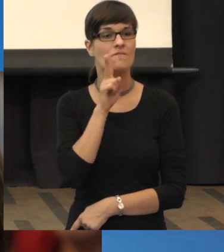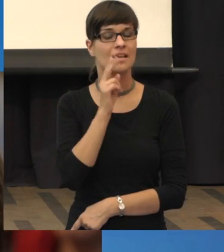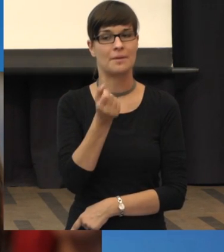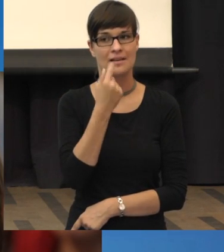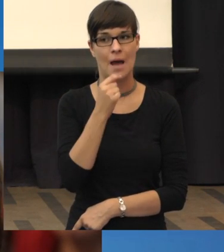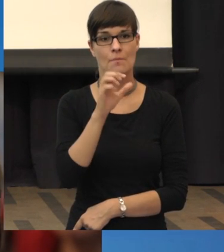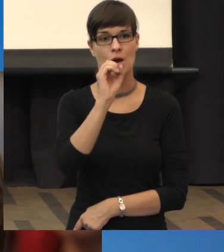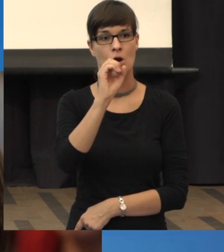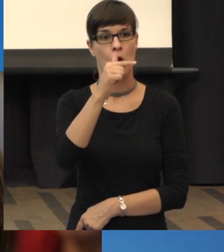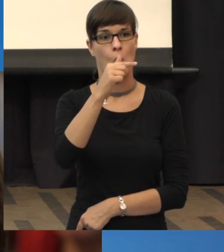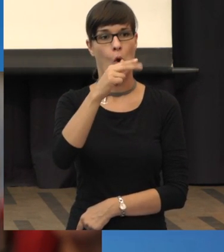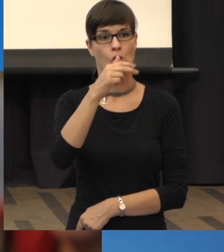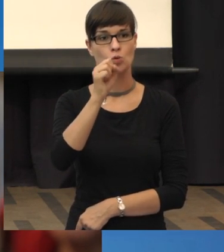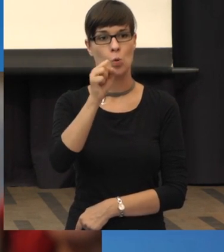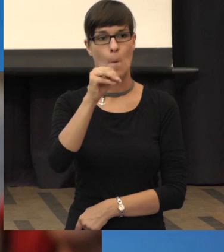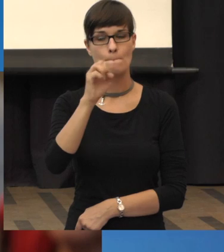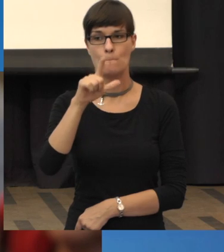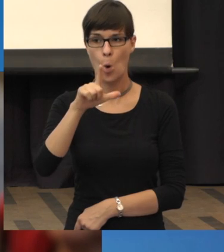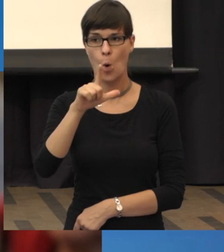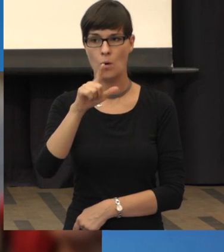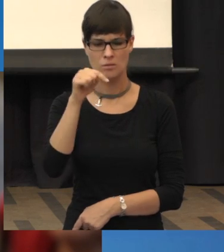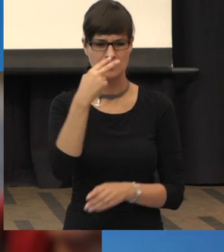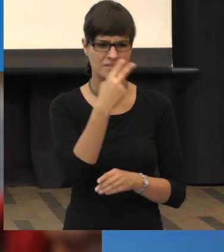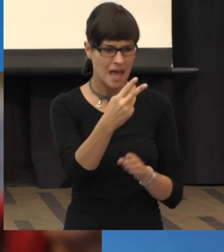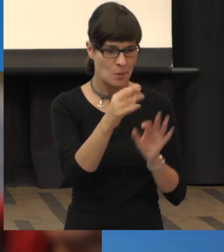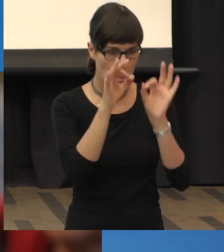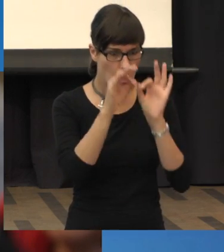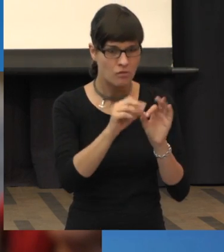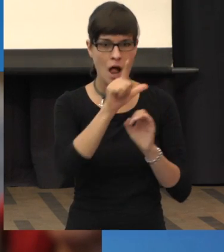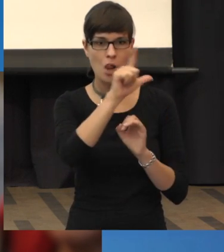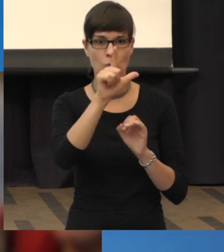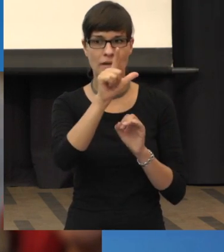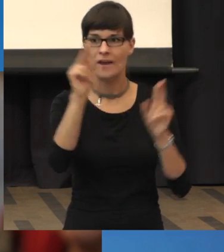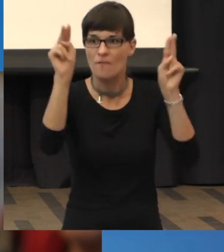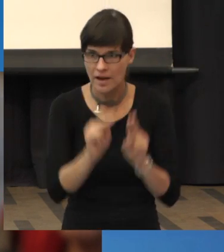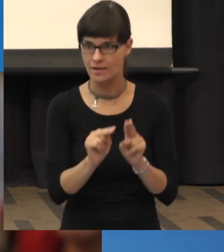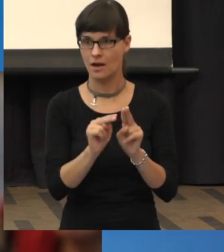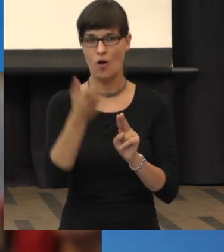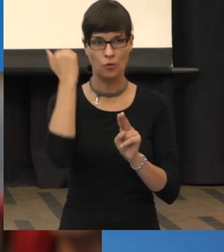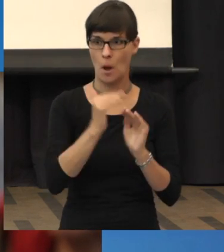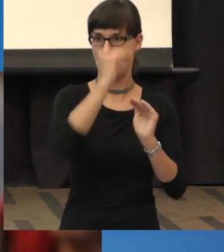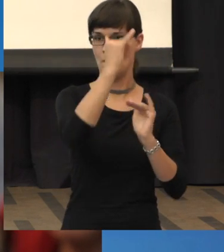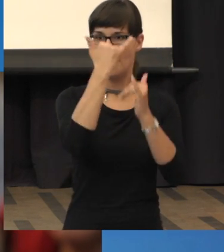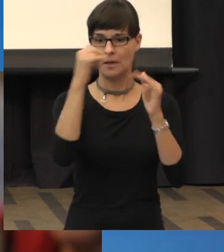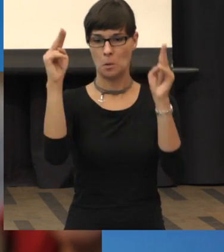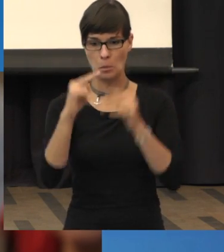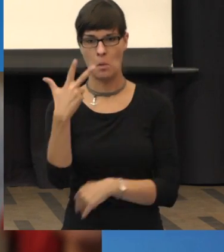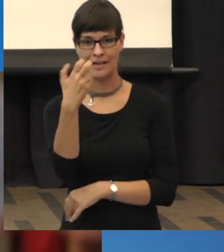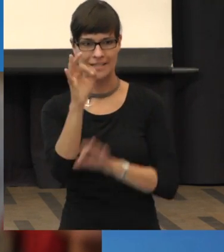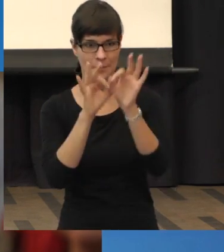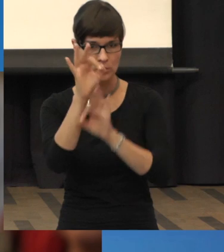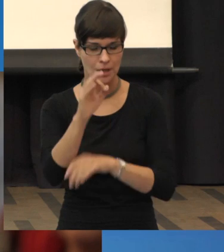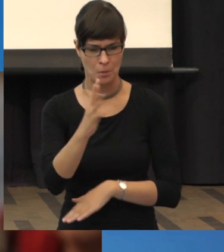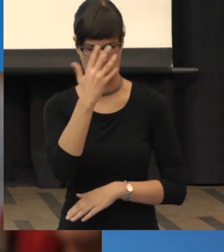auf 30 Prozent runtergefahren. Das muss doch einen Grund haben. Ich glaube, ganz wichtig dabei zu sagen ist, dass das, glaube ich, bei diesen Studien